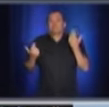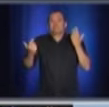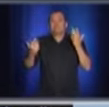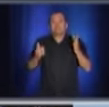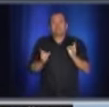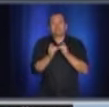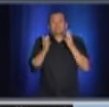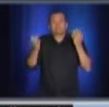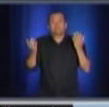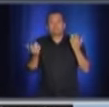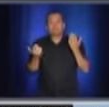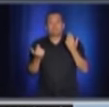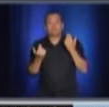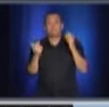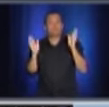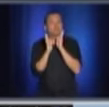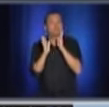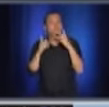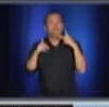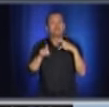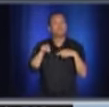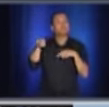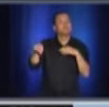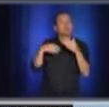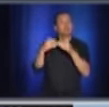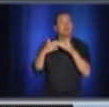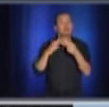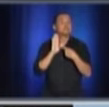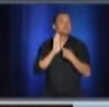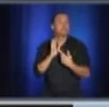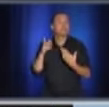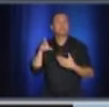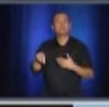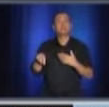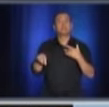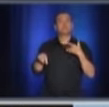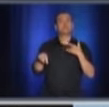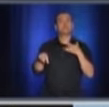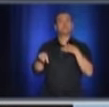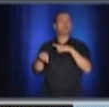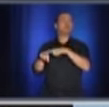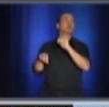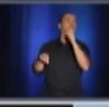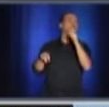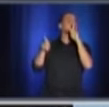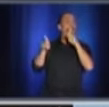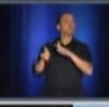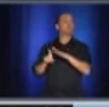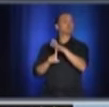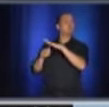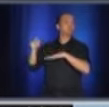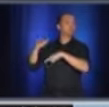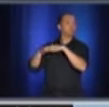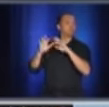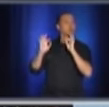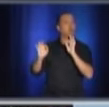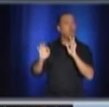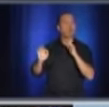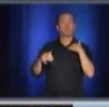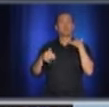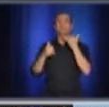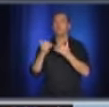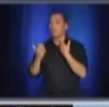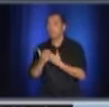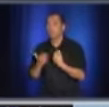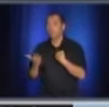eu un petit party, puis vous pensiez que vous étiez limité à 10 personnes, puis que ça n pas pu se faire pour X